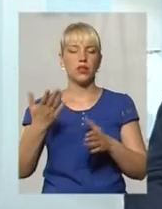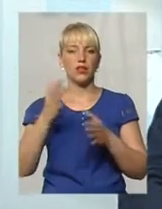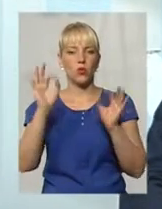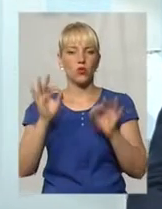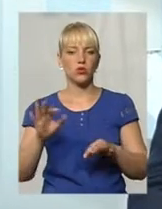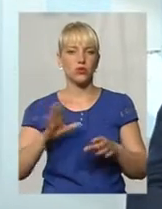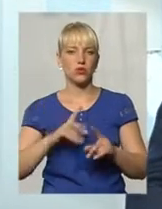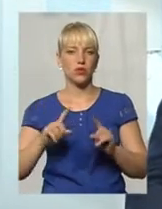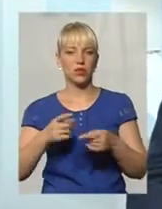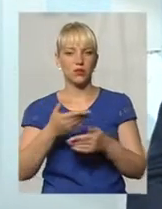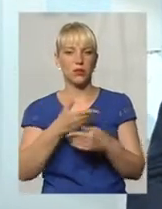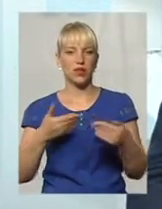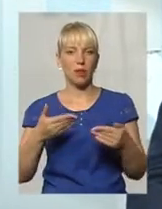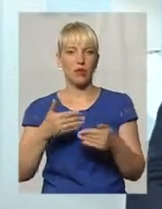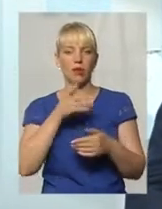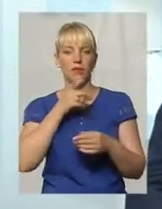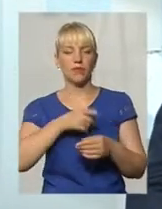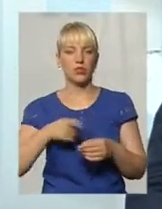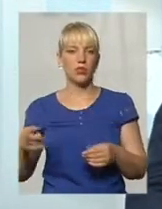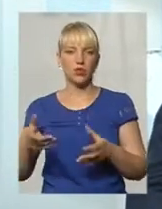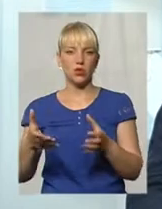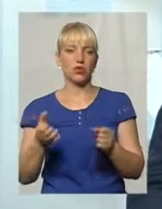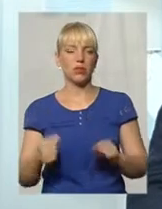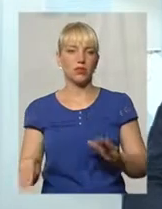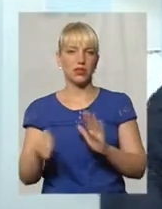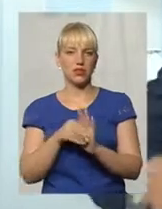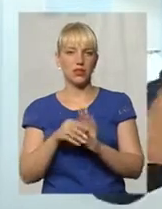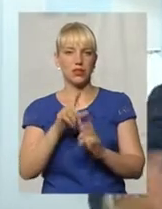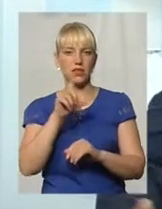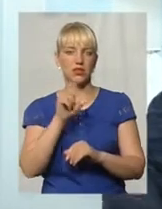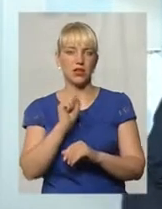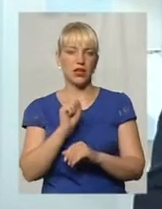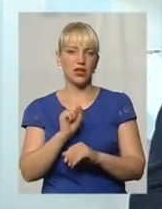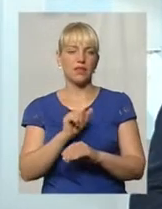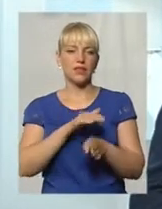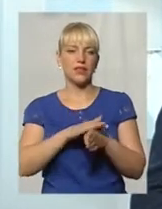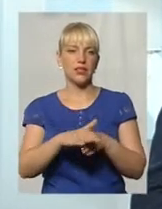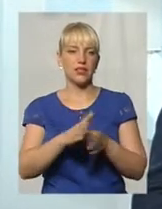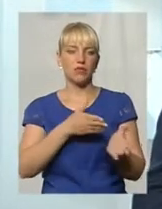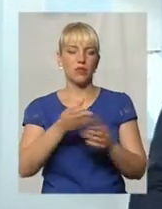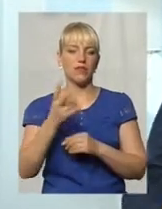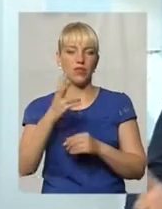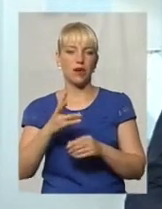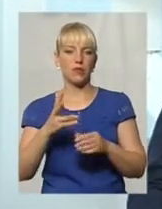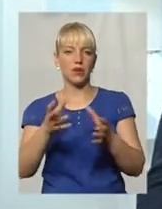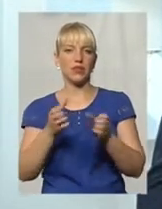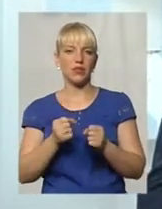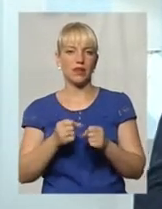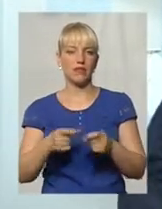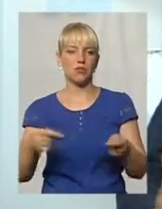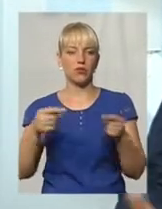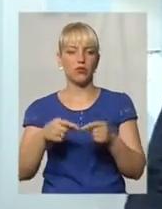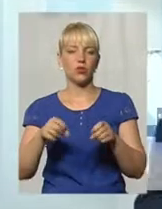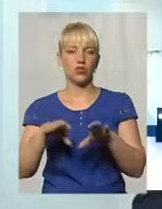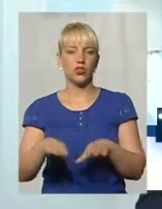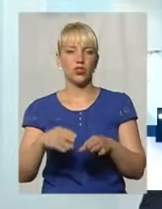нами під час також отримання непримірної вигоди за здійснення впливу на прийняття відповідного рішення. Дали штраф,